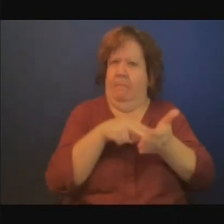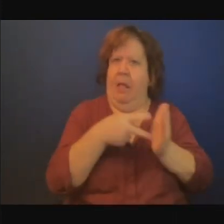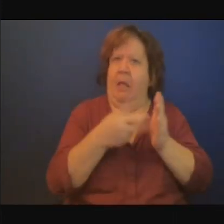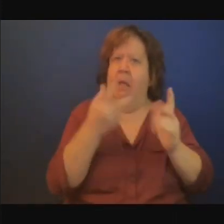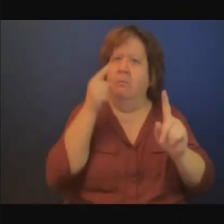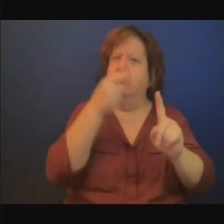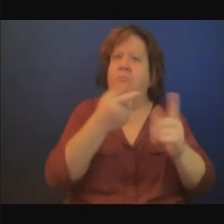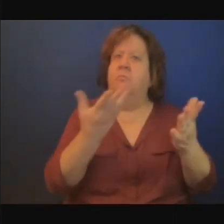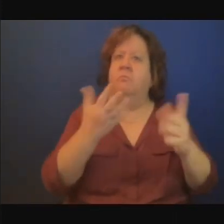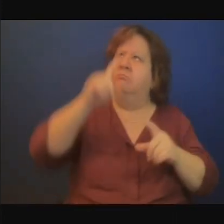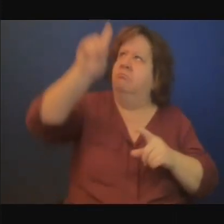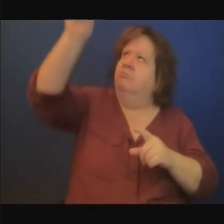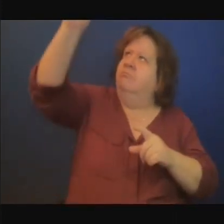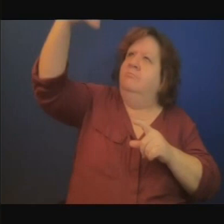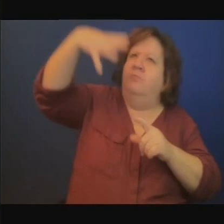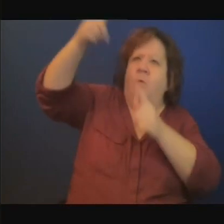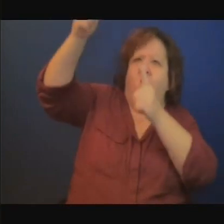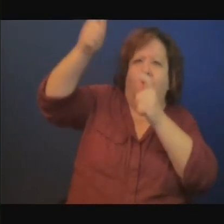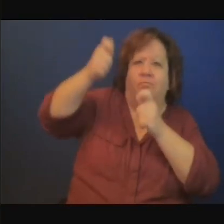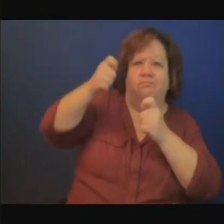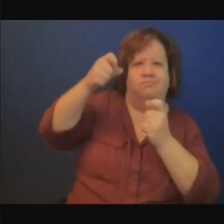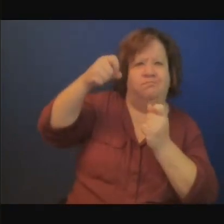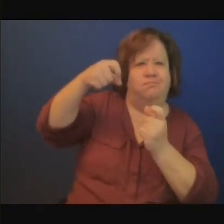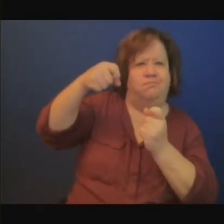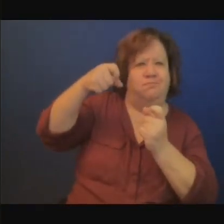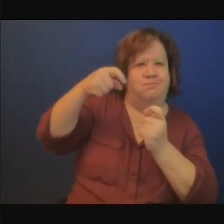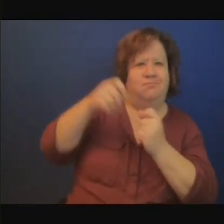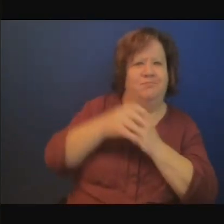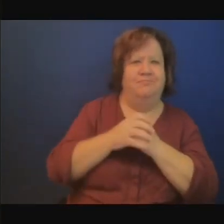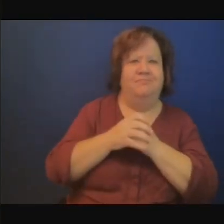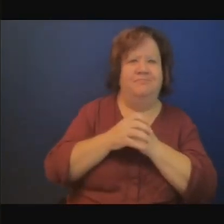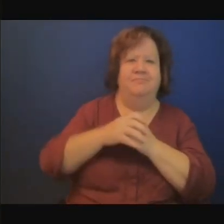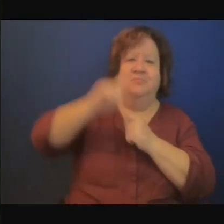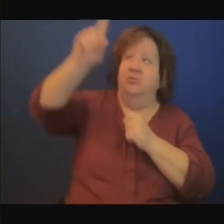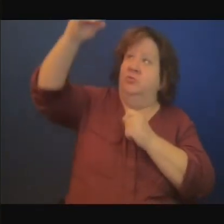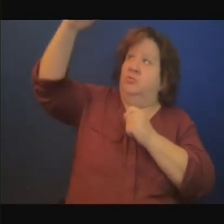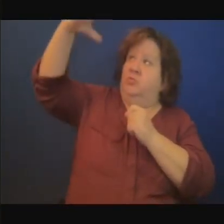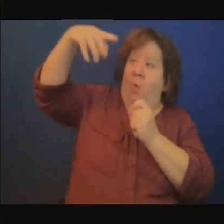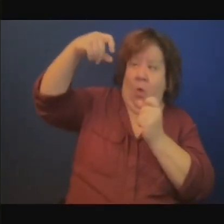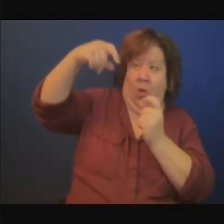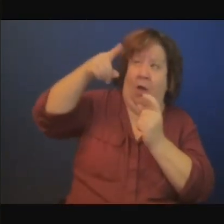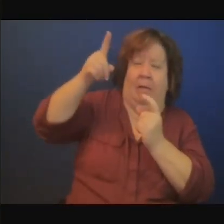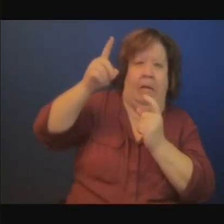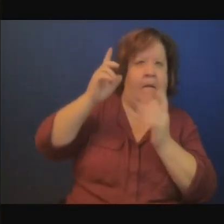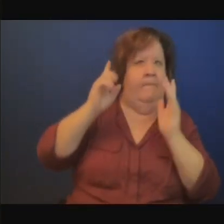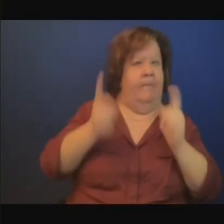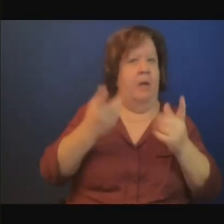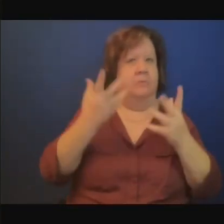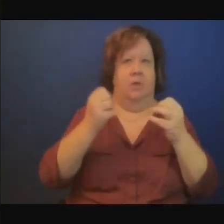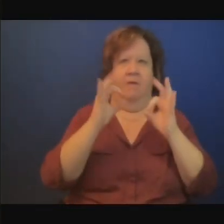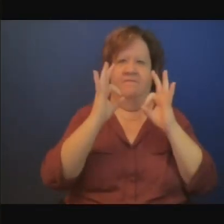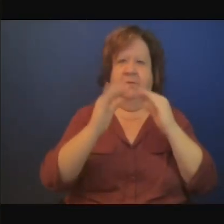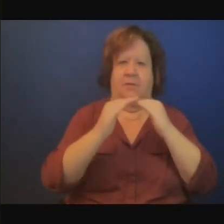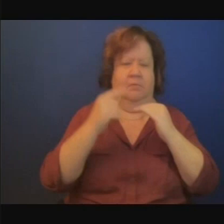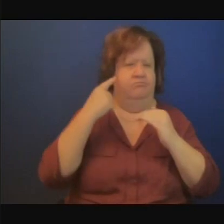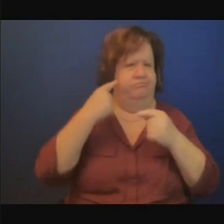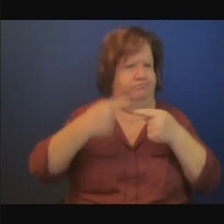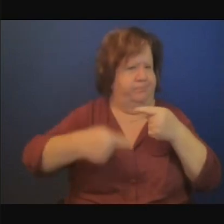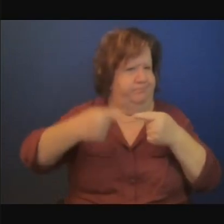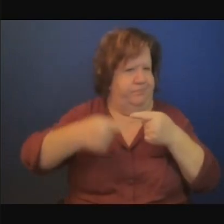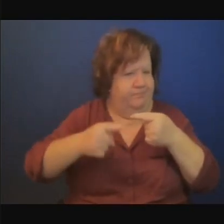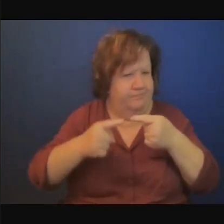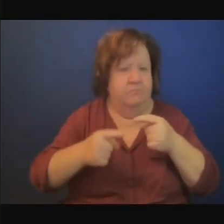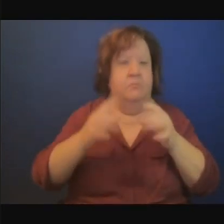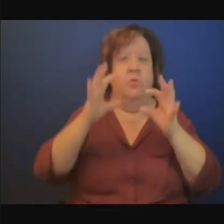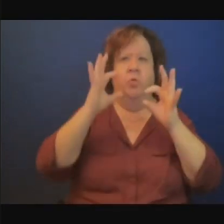d'une grande ampleur et ce sera difficile et